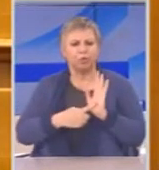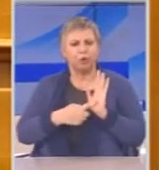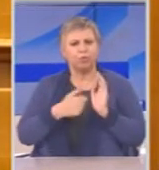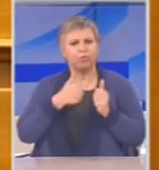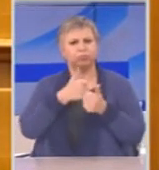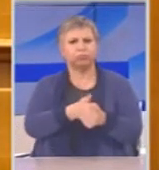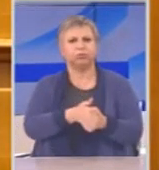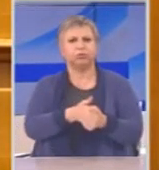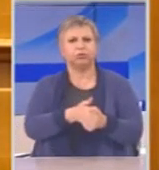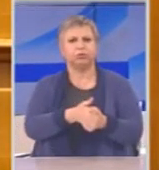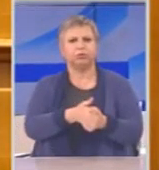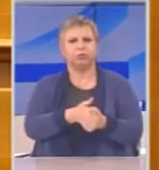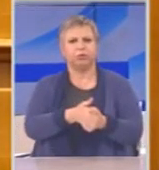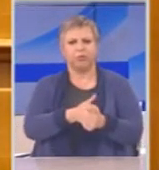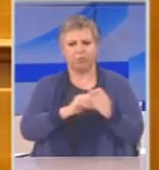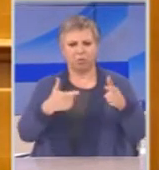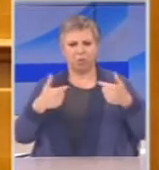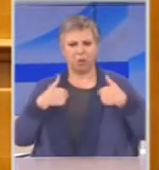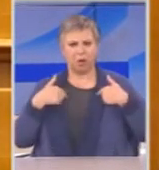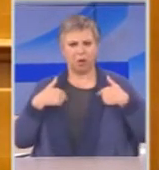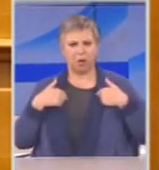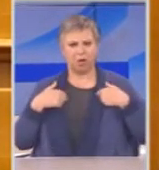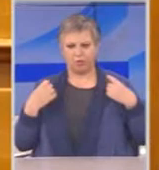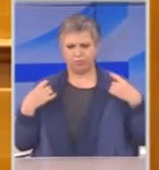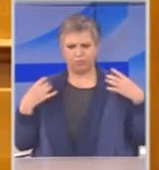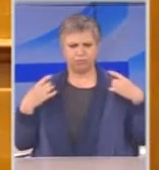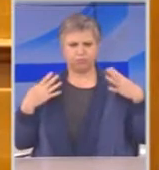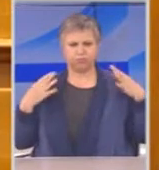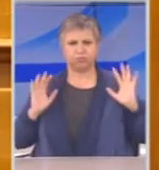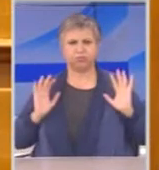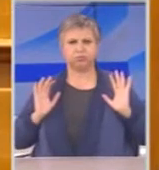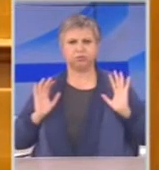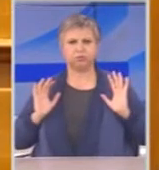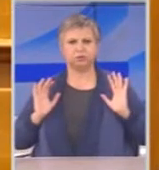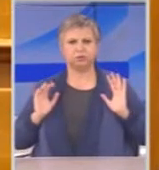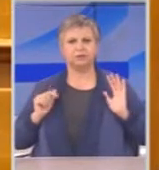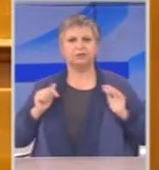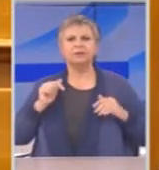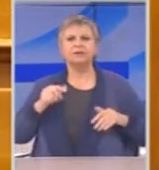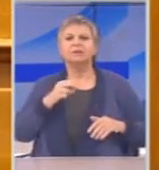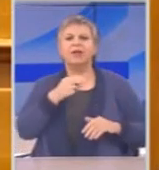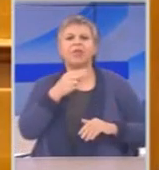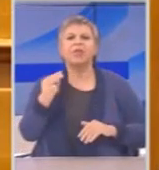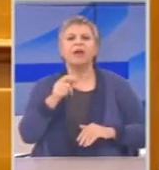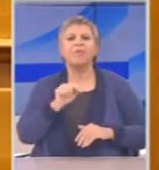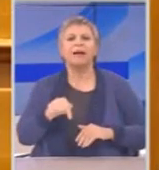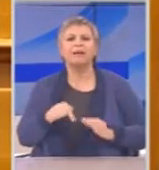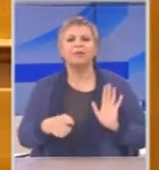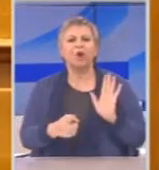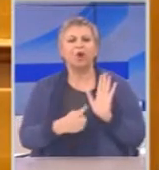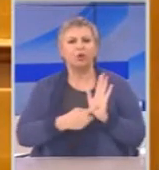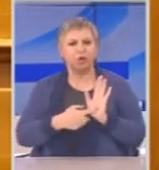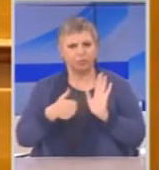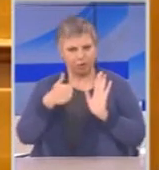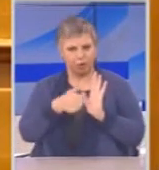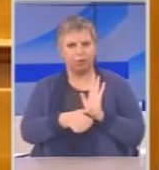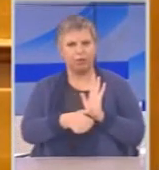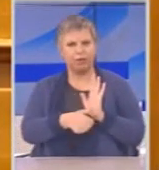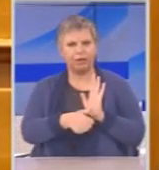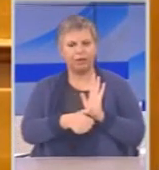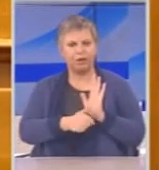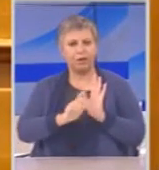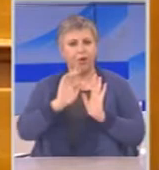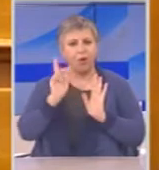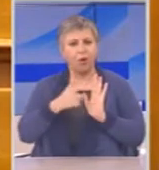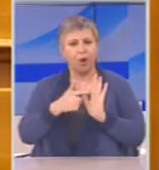εδώ το ζήτημα μας δεν είναι η νομοτεχνική αρτιότητα η οποία στο κάτω κάτω της γραφής έχει